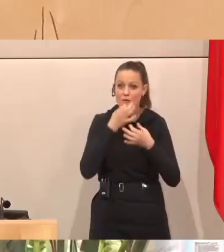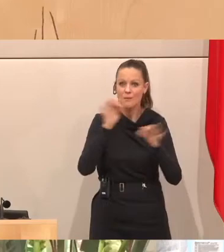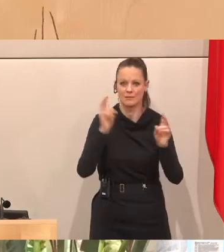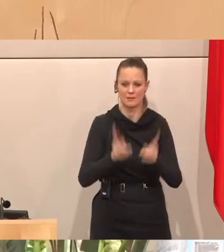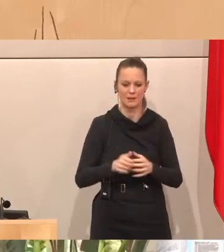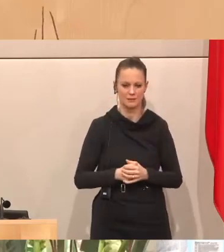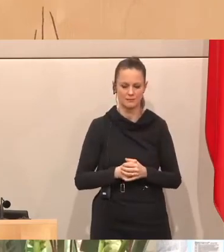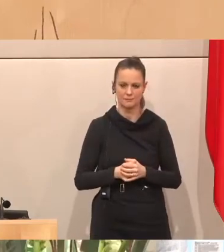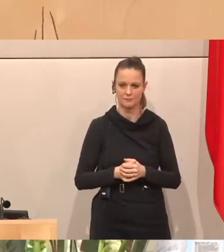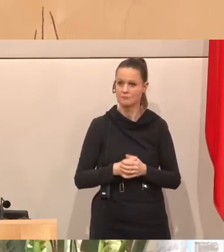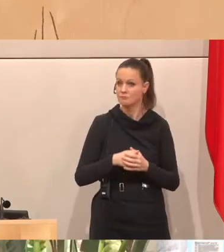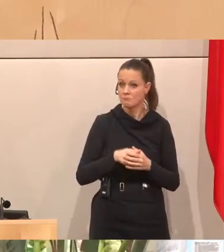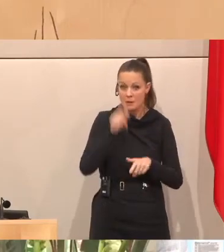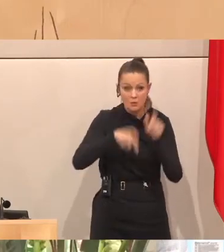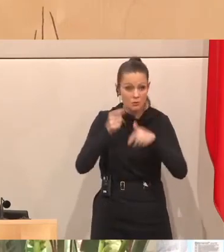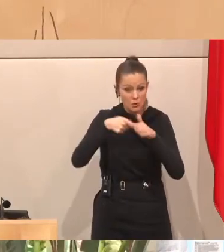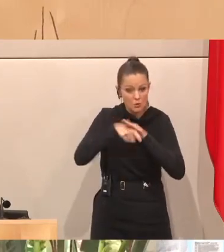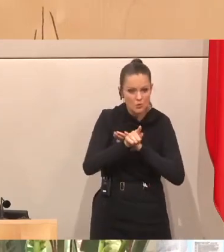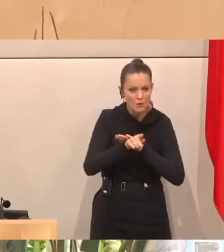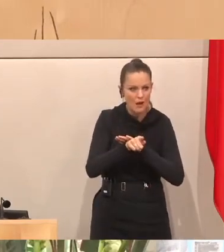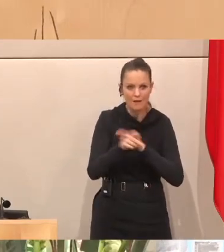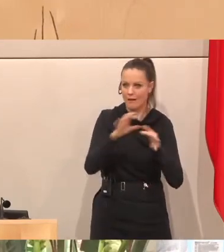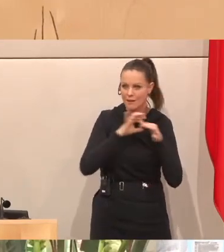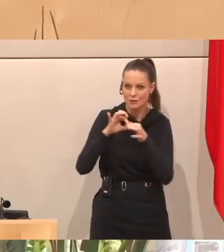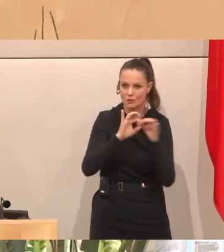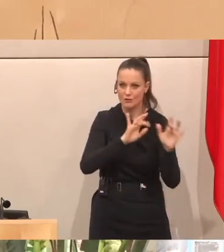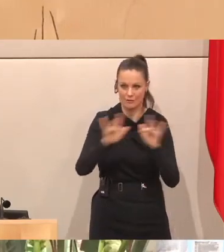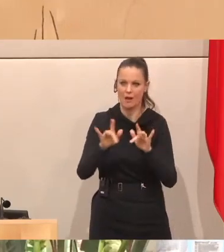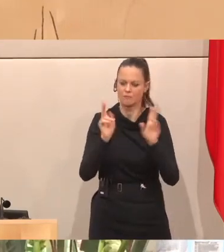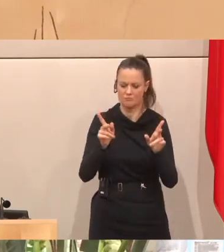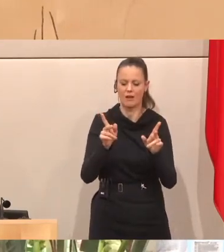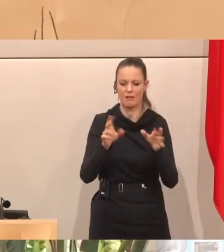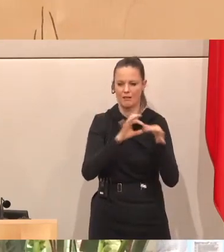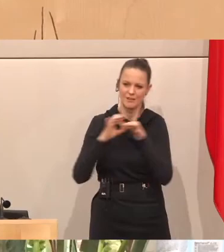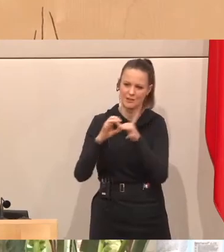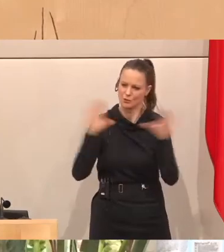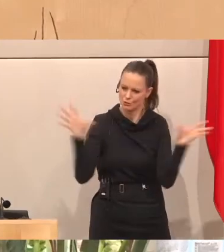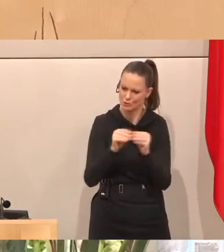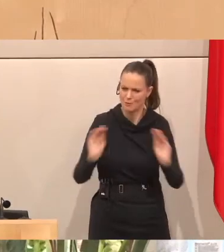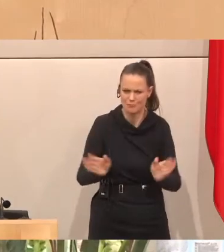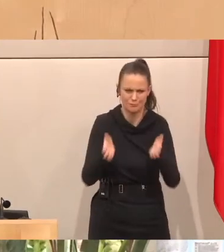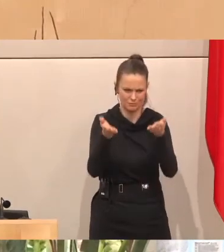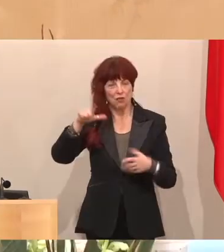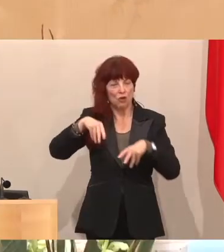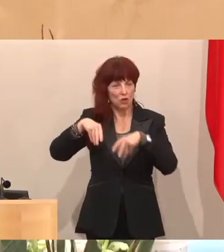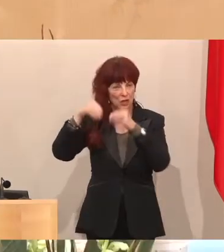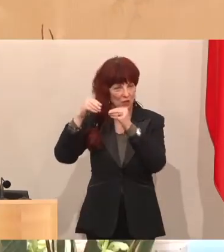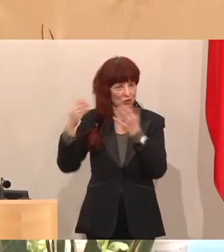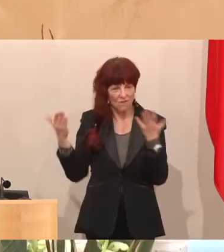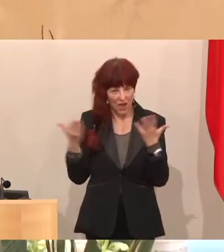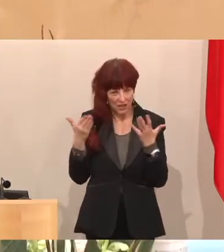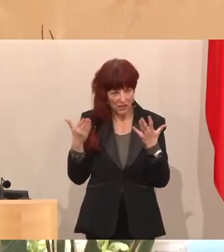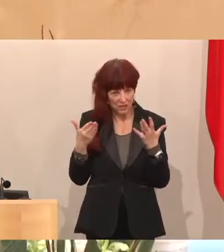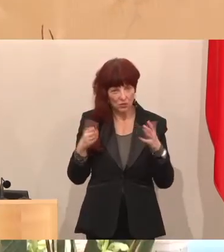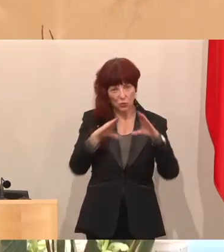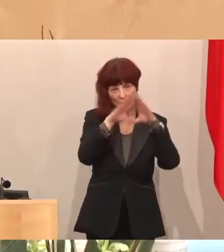Behinderung den Zugang haben, an unserer Gesellschaft teilzuhaben, dann werden wir die Gesellschaft gemeinsam nach vorne bringen und alle profitieren davon. Dass wir eine